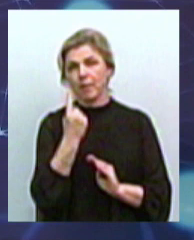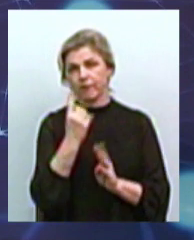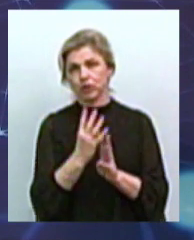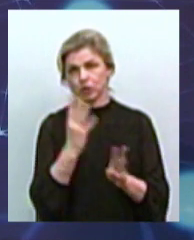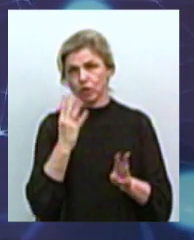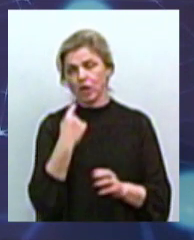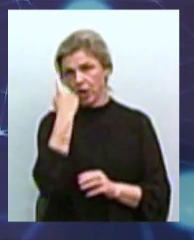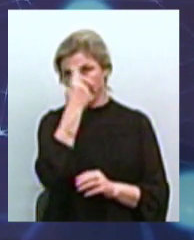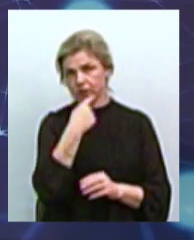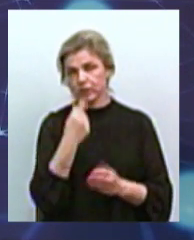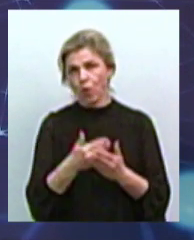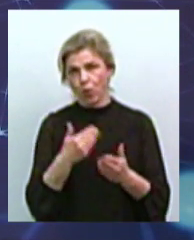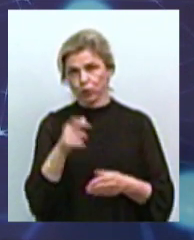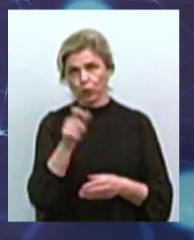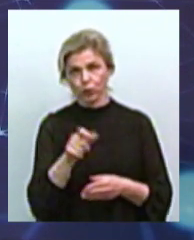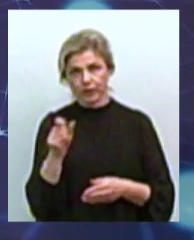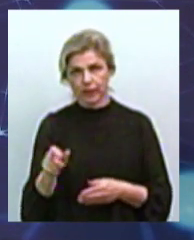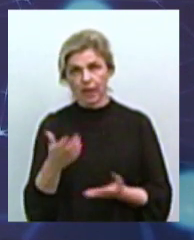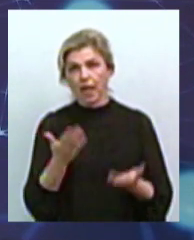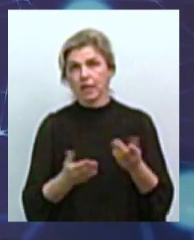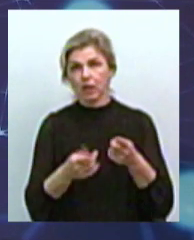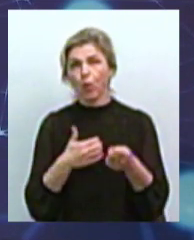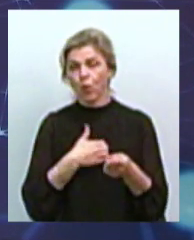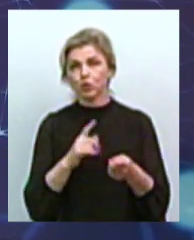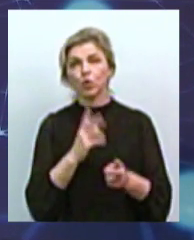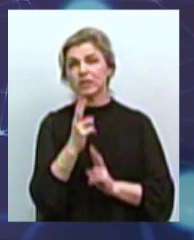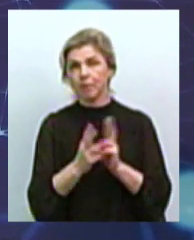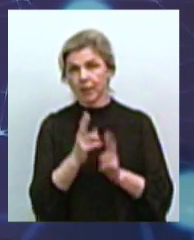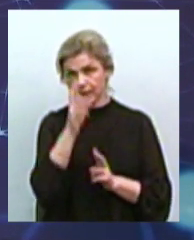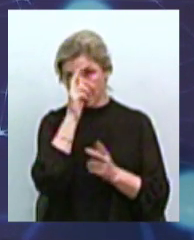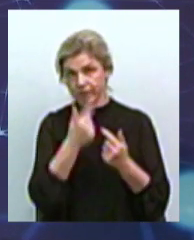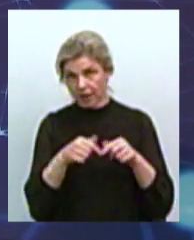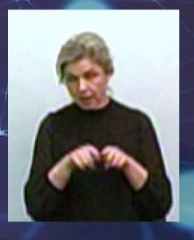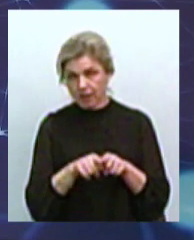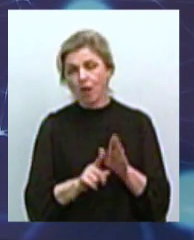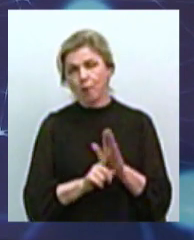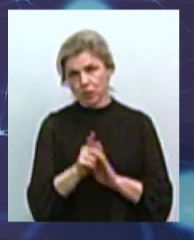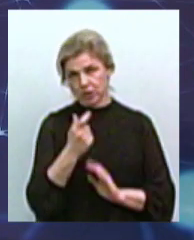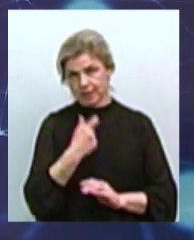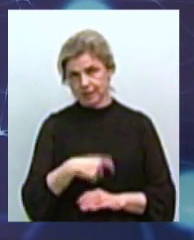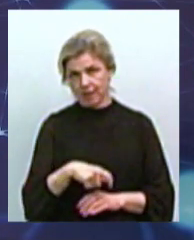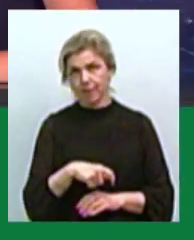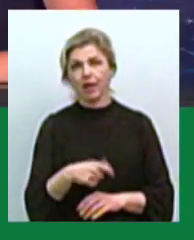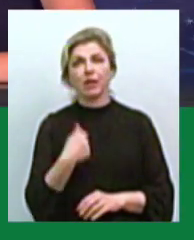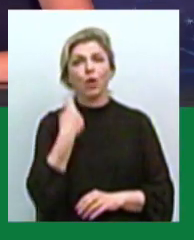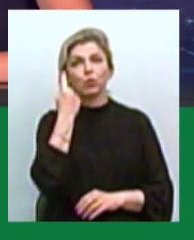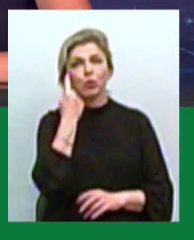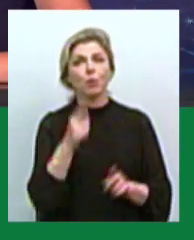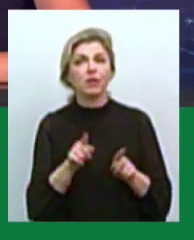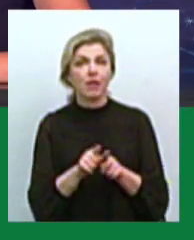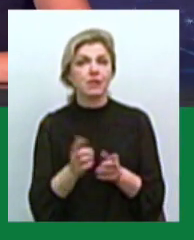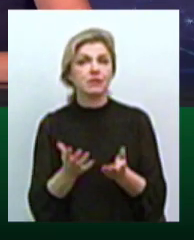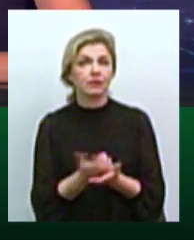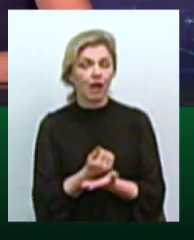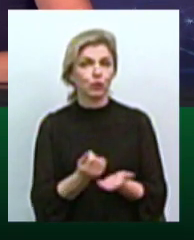особисто від людини. Тобто, якщо ти хочеш щось змінити в країні, починай з самого себе. Я думаю, просто так склалося